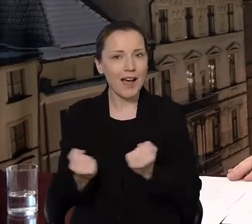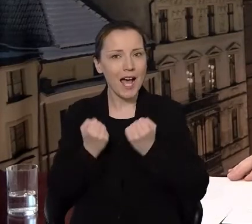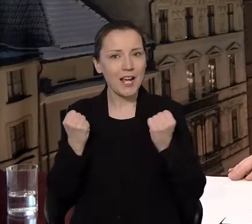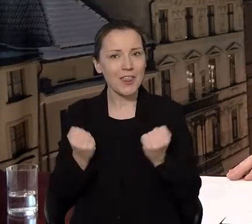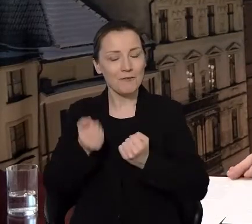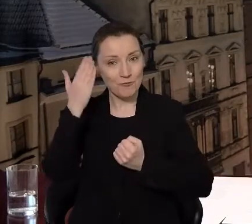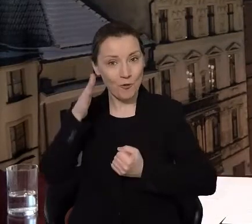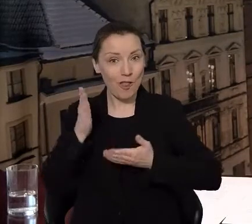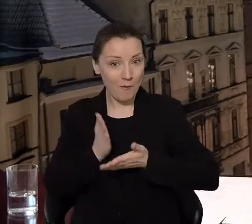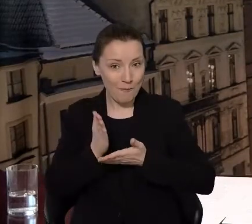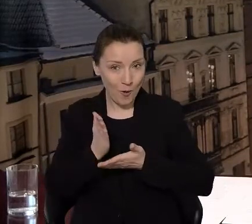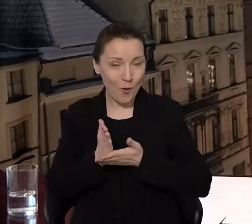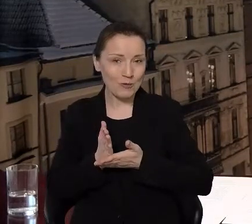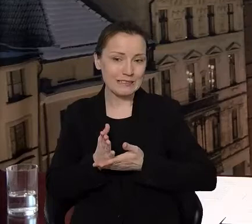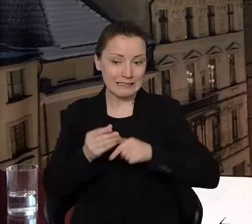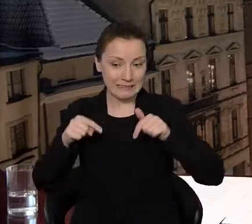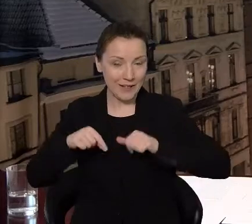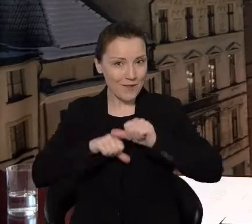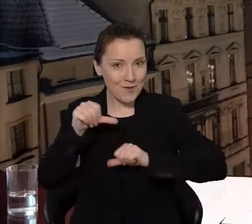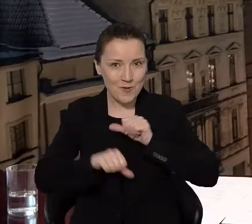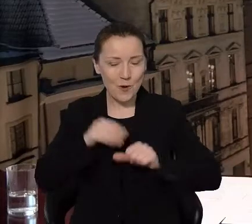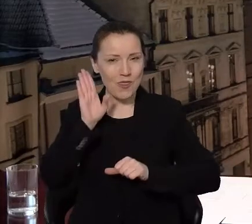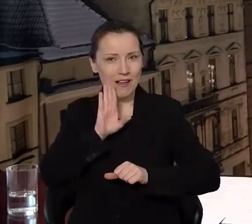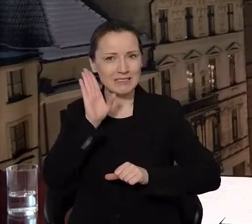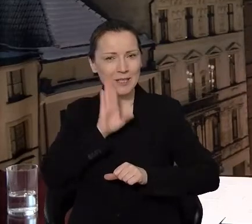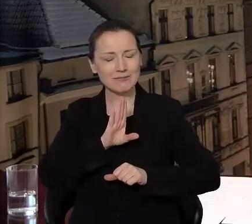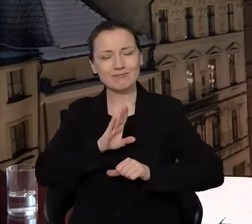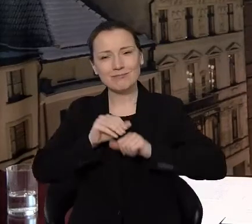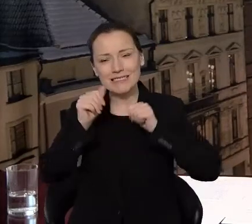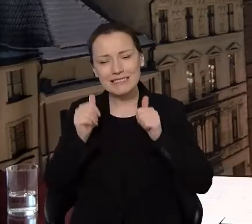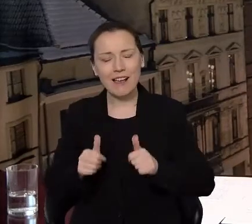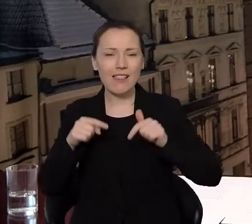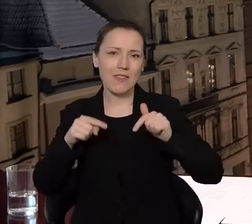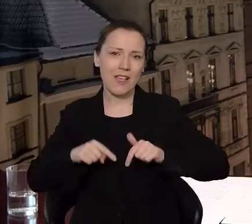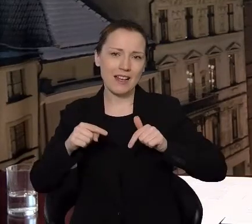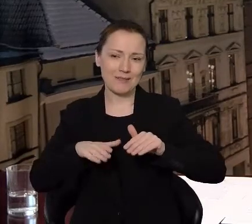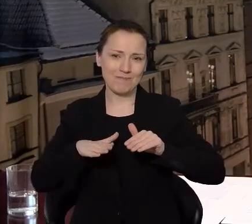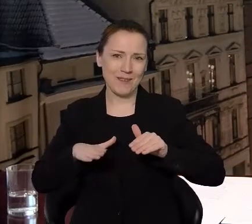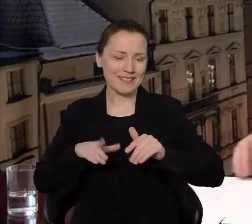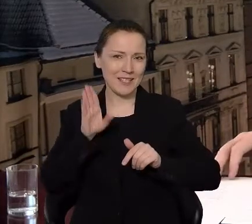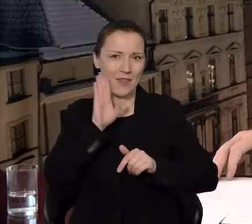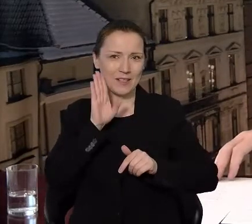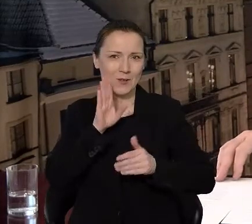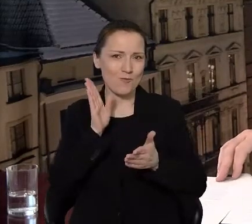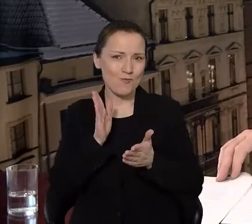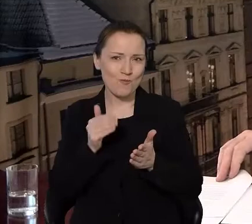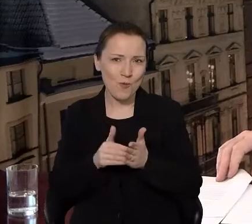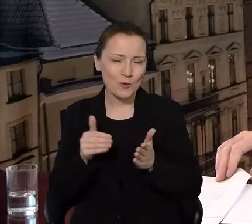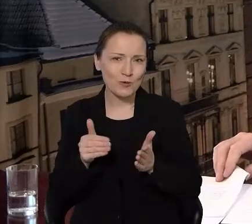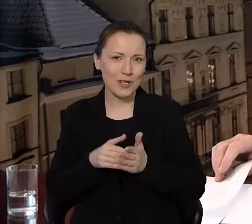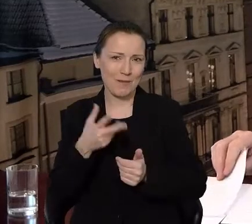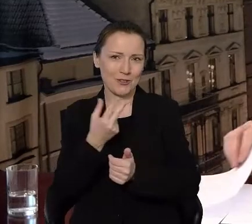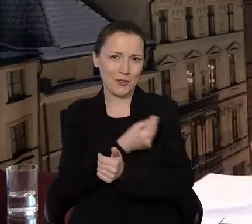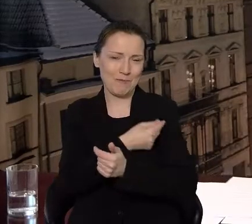woli pomocy nie brakowało w tym roku, bo nadal jesteśmy w tym miejscu, w którym potrzeba wykonywania